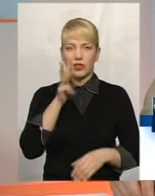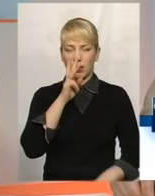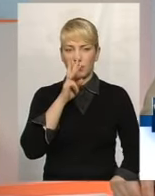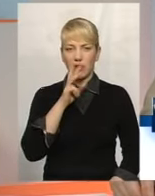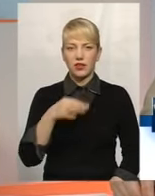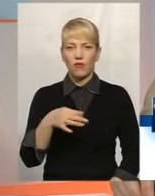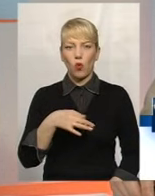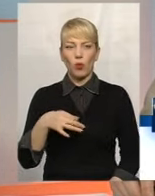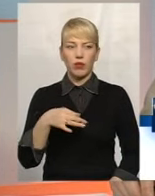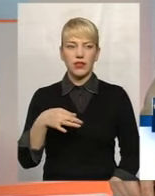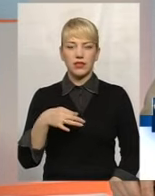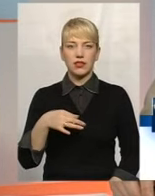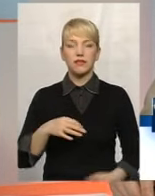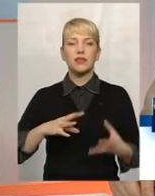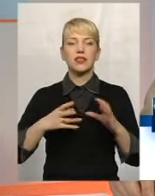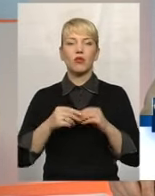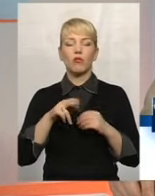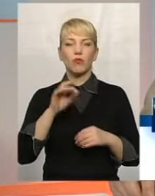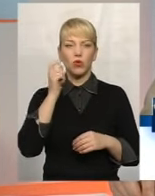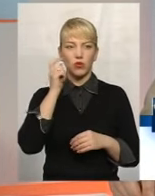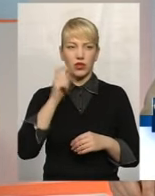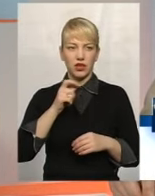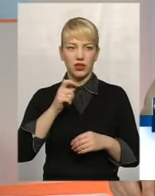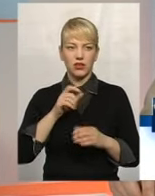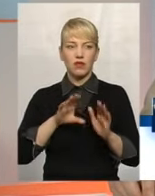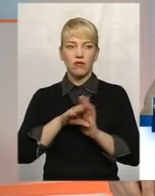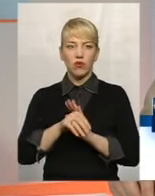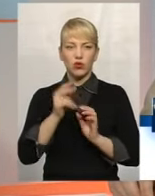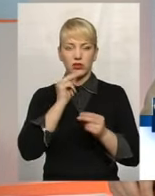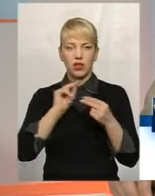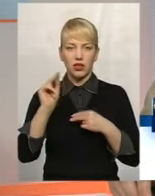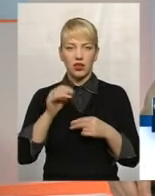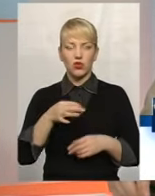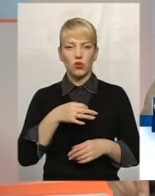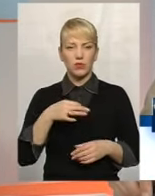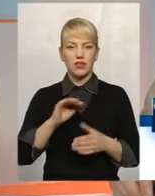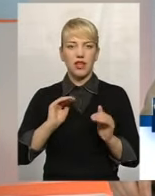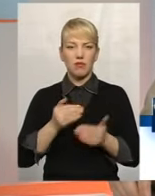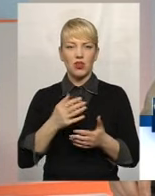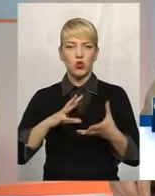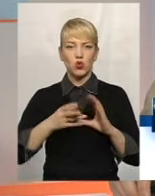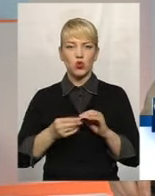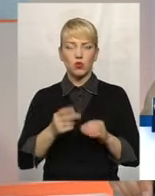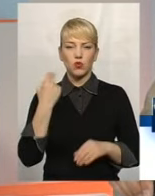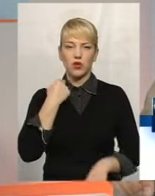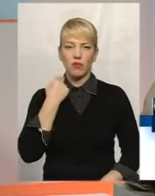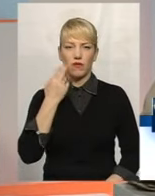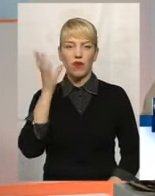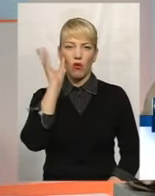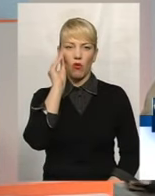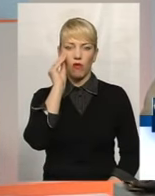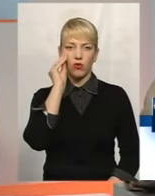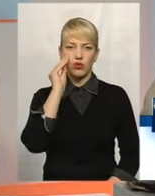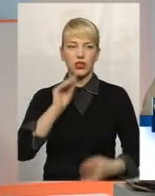області, в цілому по Україні, входить до числа найкращих областей. Тобто з найменшою сумою заборгованості, враховуючи